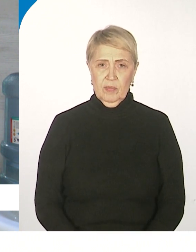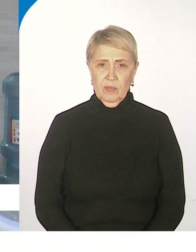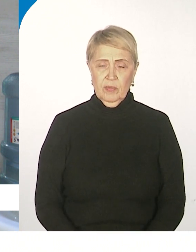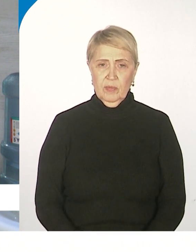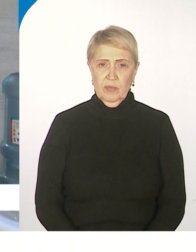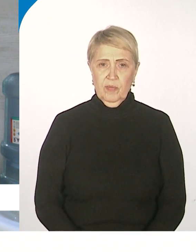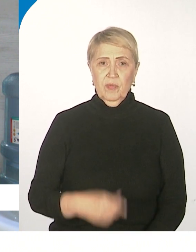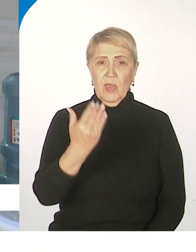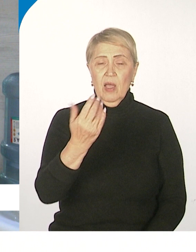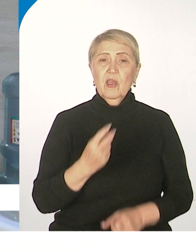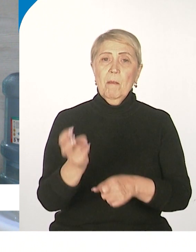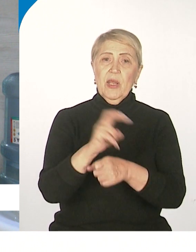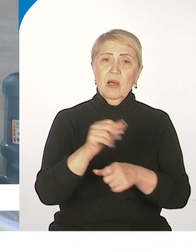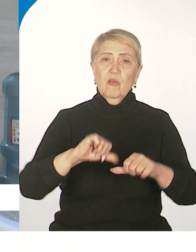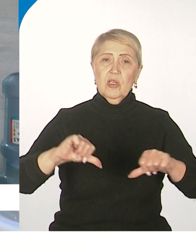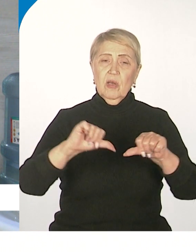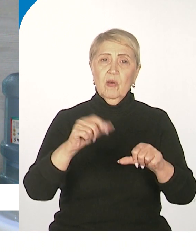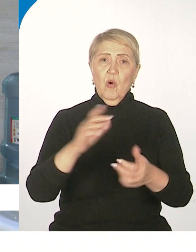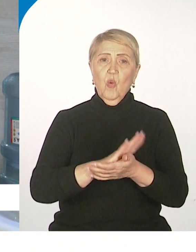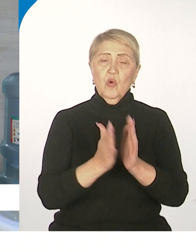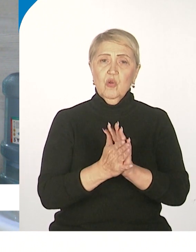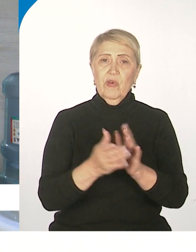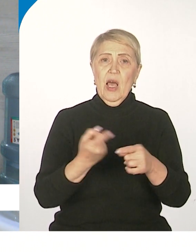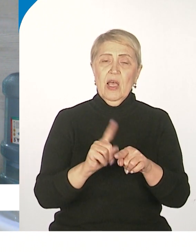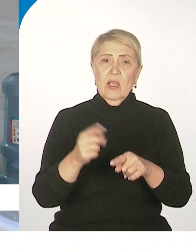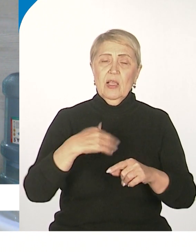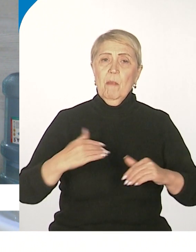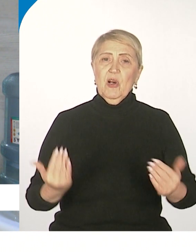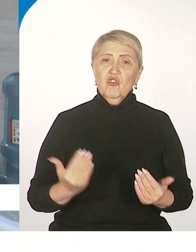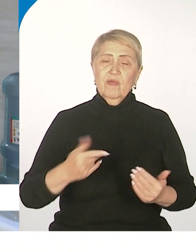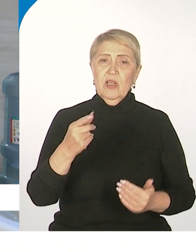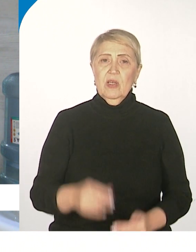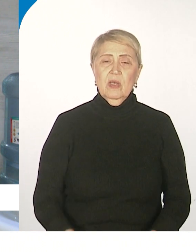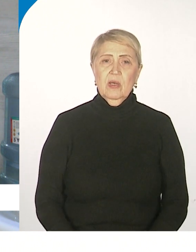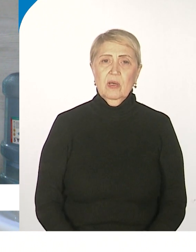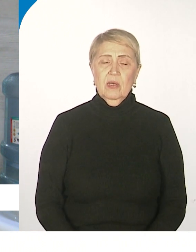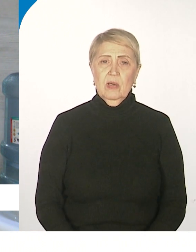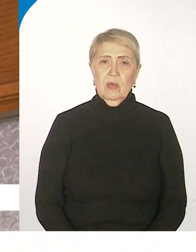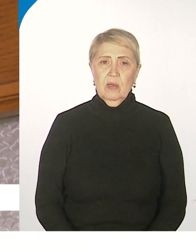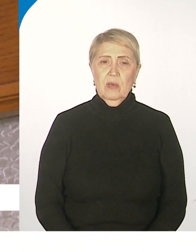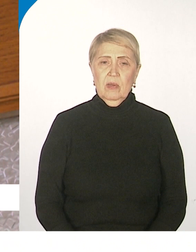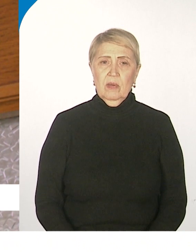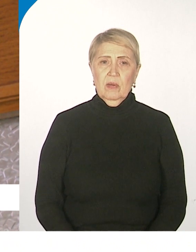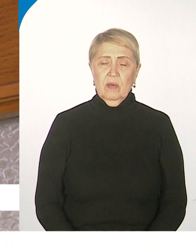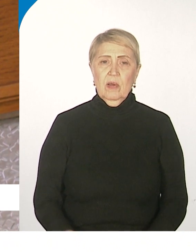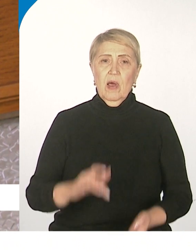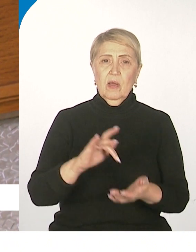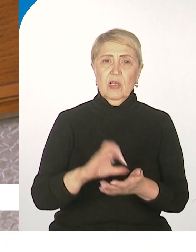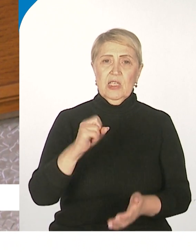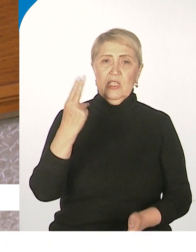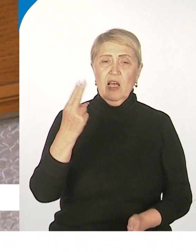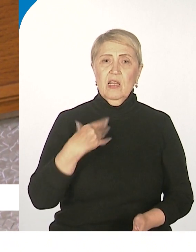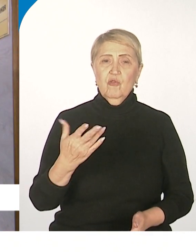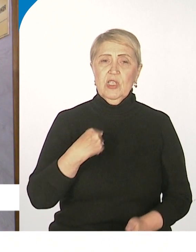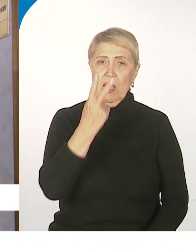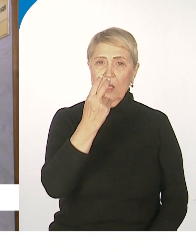ездили туда, посмотрели. Там условия для проживания невозможные. Вплоть до того, что просвечивает небо. Центр социальной адаптации